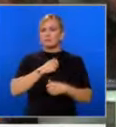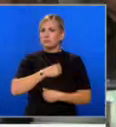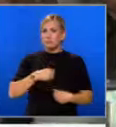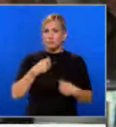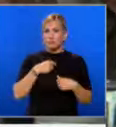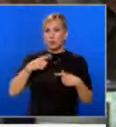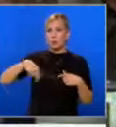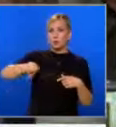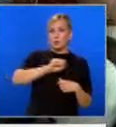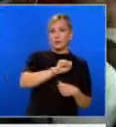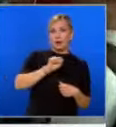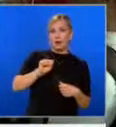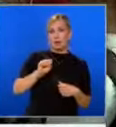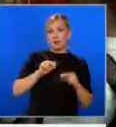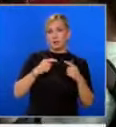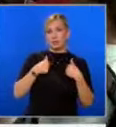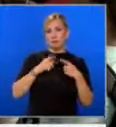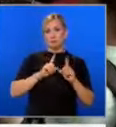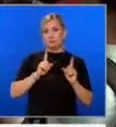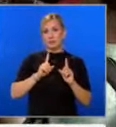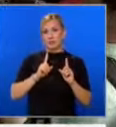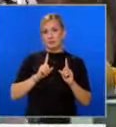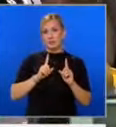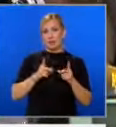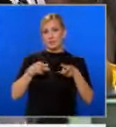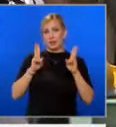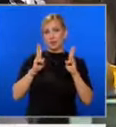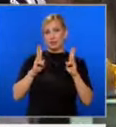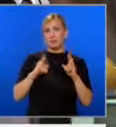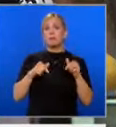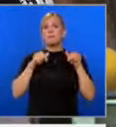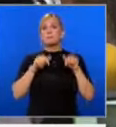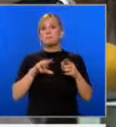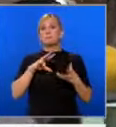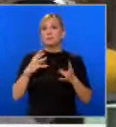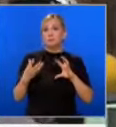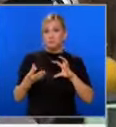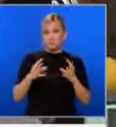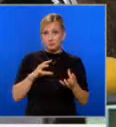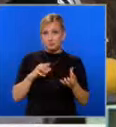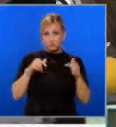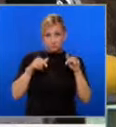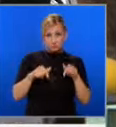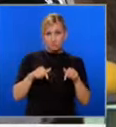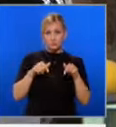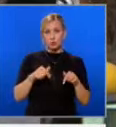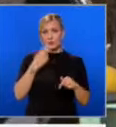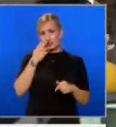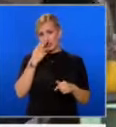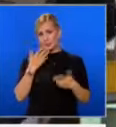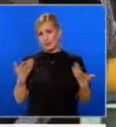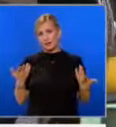за която и да е партия да каже на смеса глас. Ето, не искаме партиен премьер. Иначе тези политически залагалки,